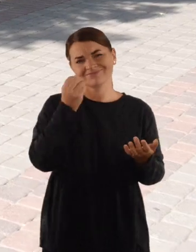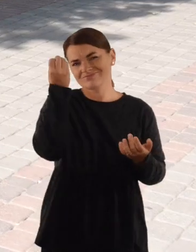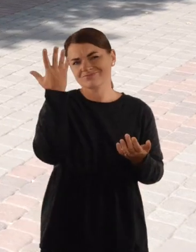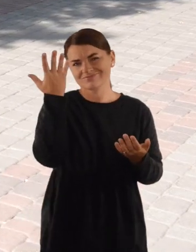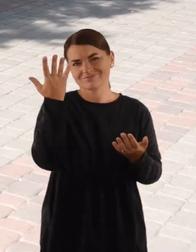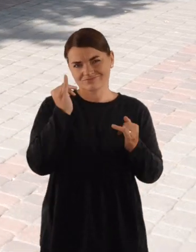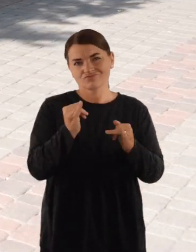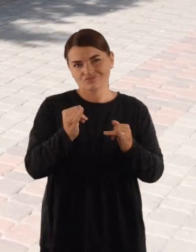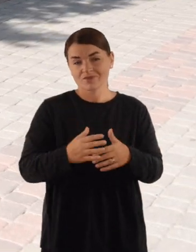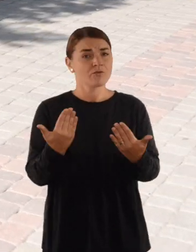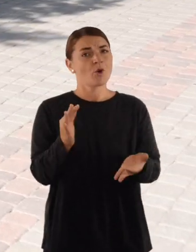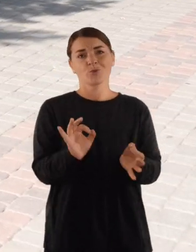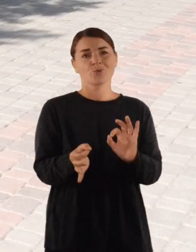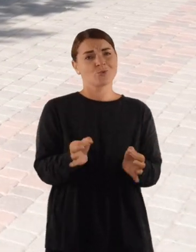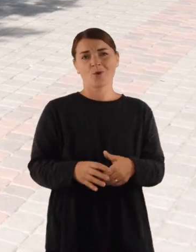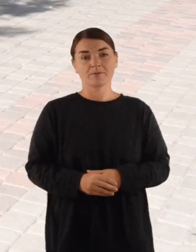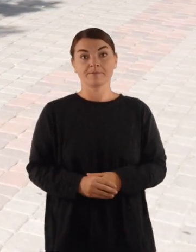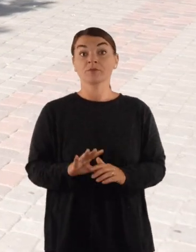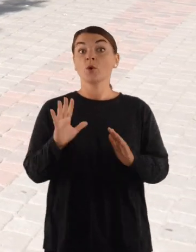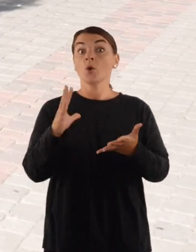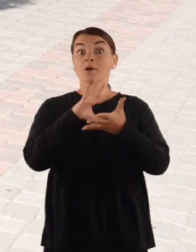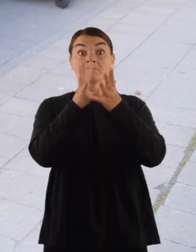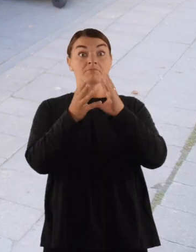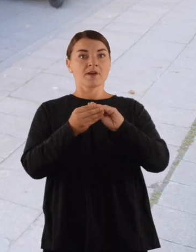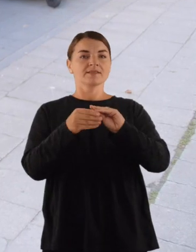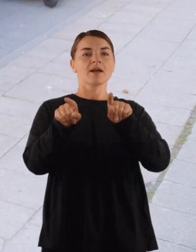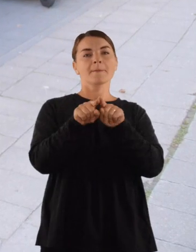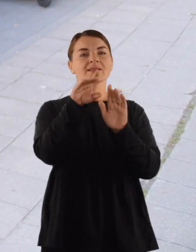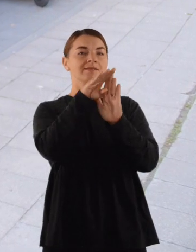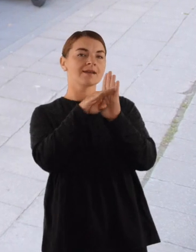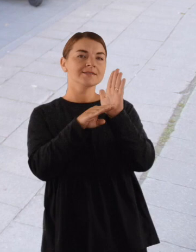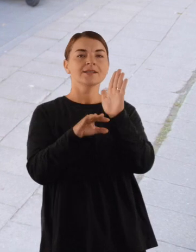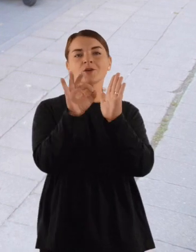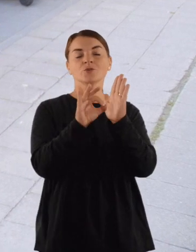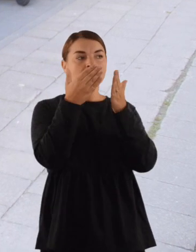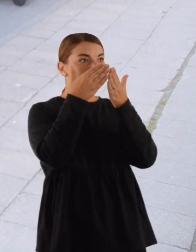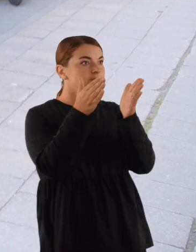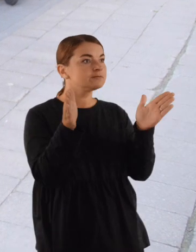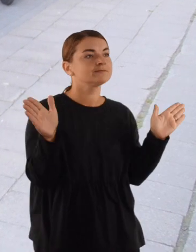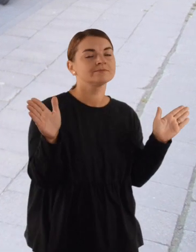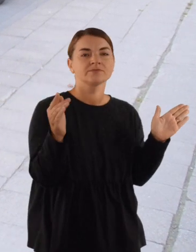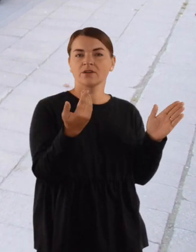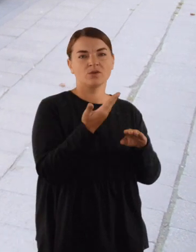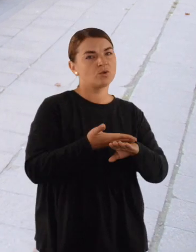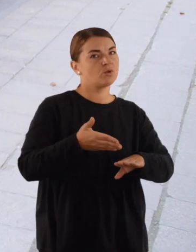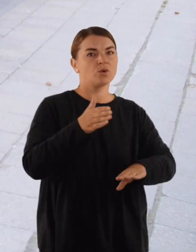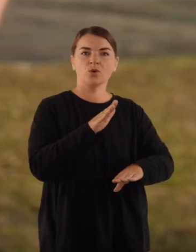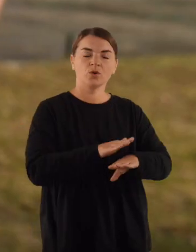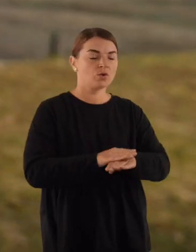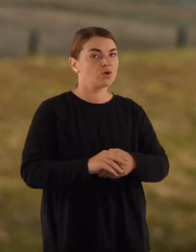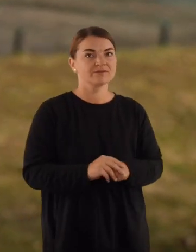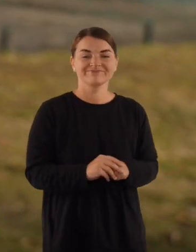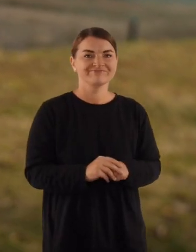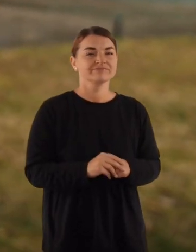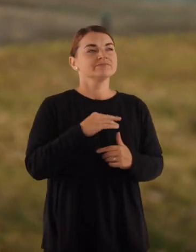yra pakankamai natūralus. Jeigu žiūrėti plačiau, tas taisyklės, kaip sakau, jos gali būti labai sudėtingai. Mes galim